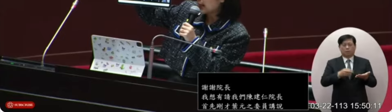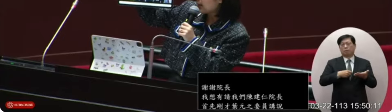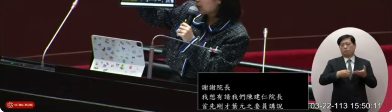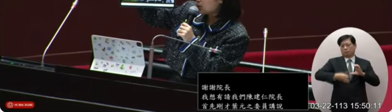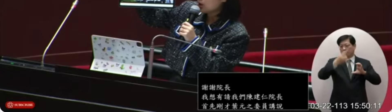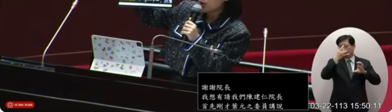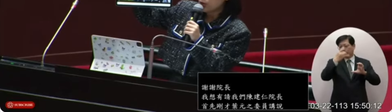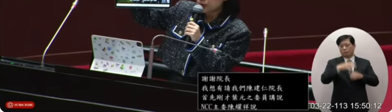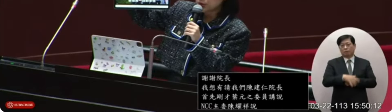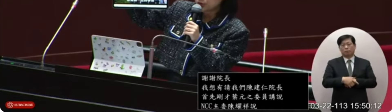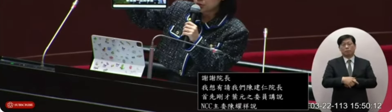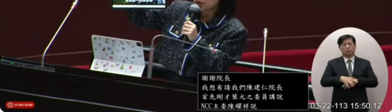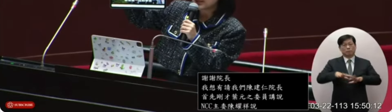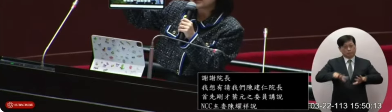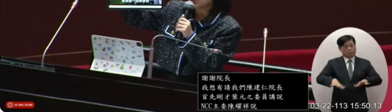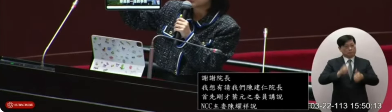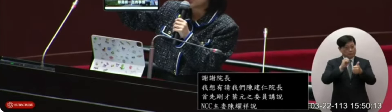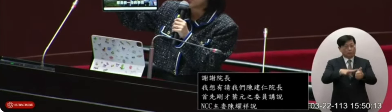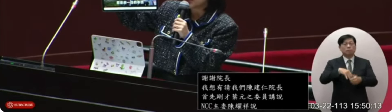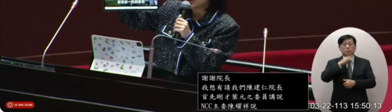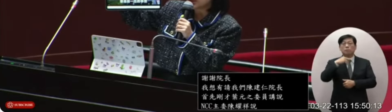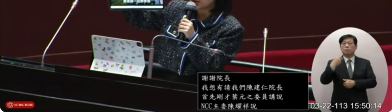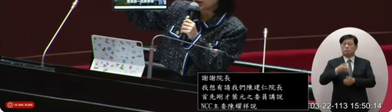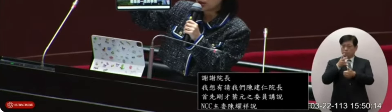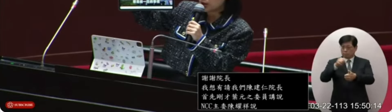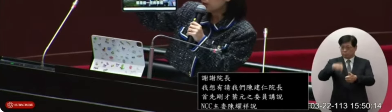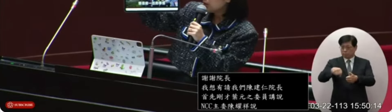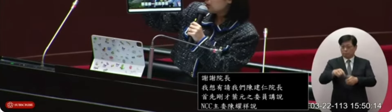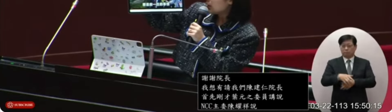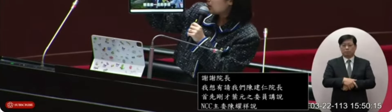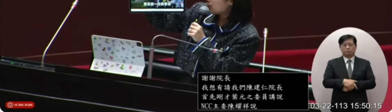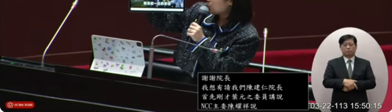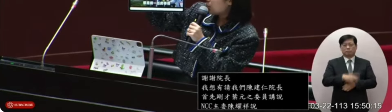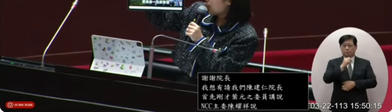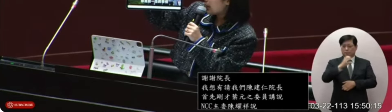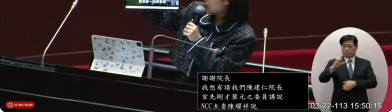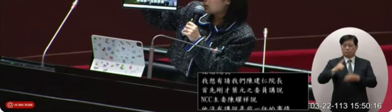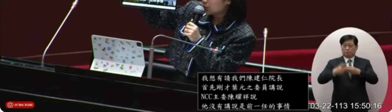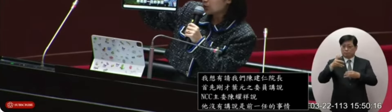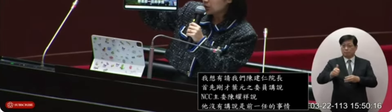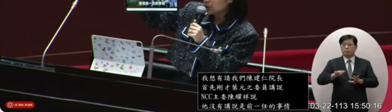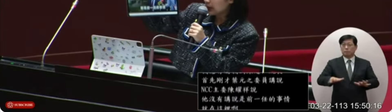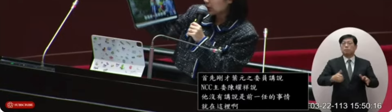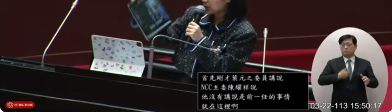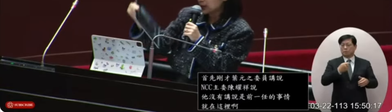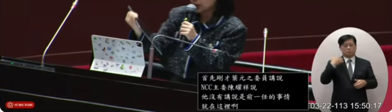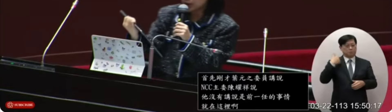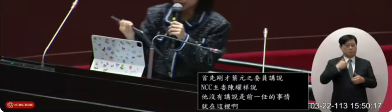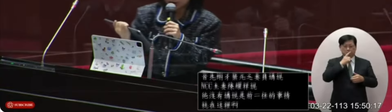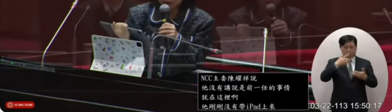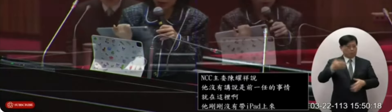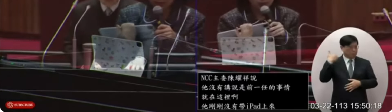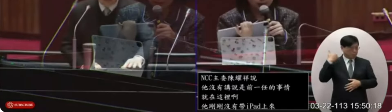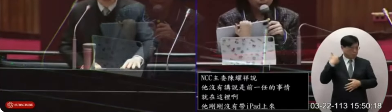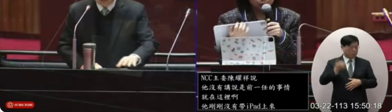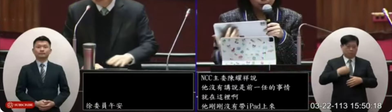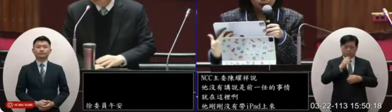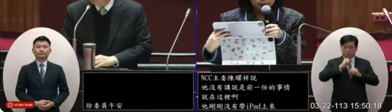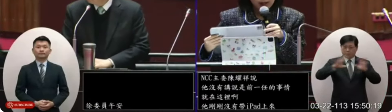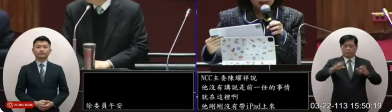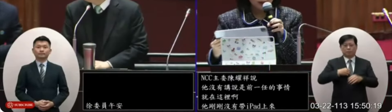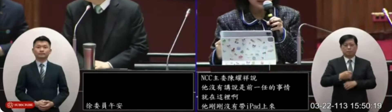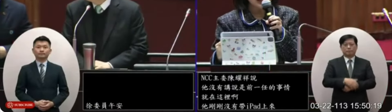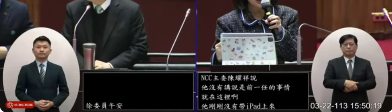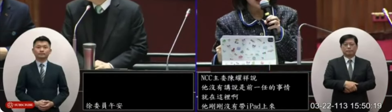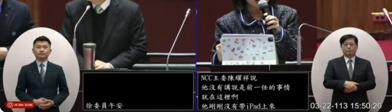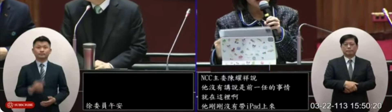沒有辦法秀給大家看但是我必須說等一下我才會問到這個NCC主委喔但是你確實有講是前一任的事情喔何